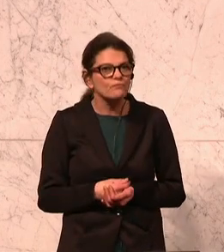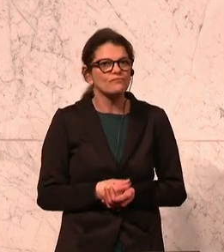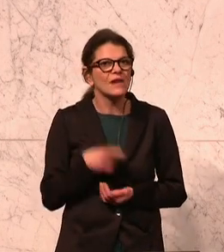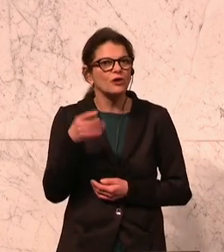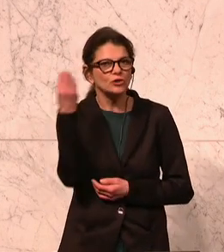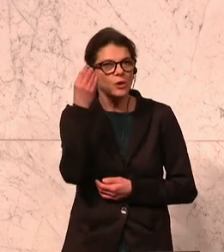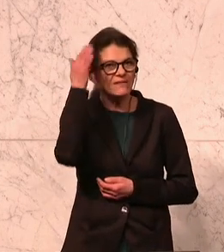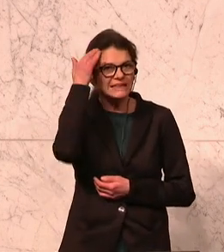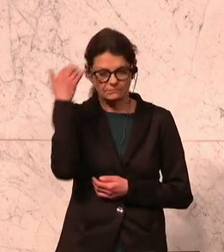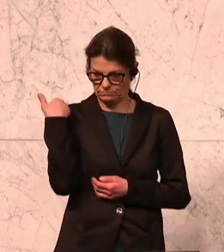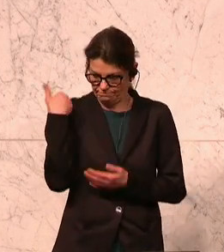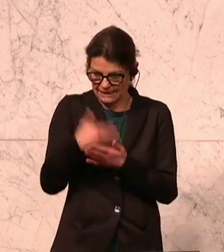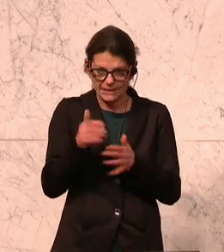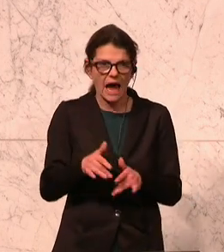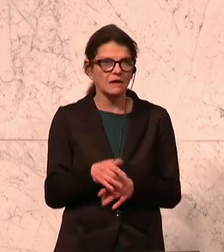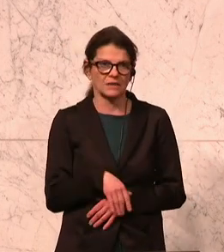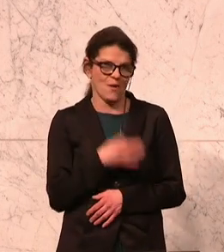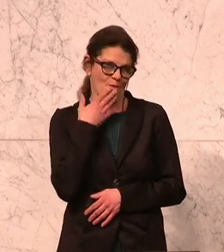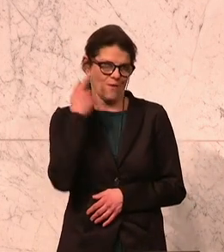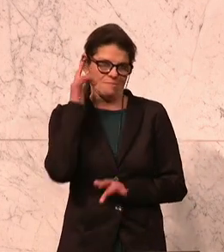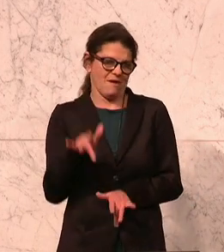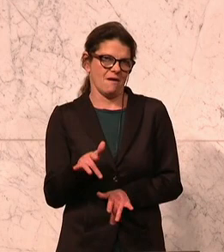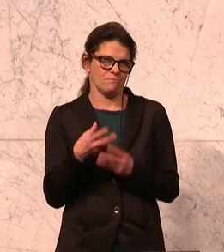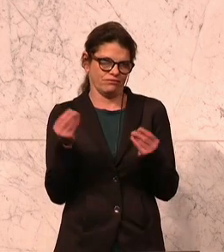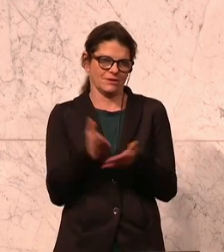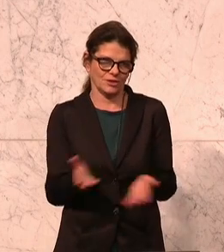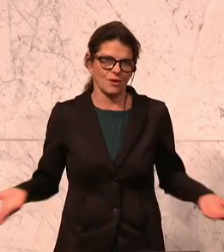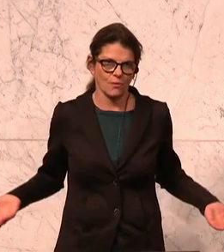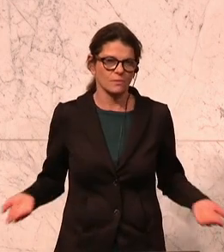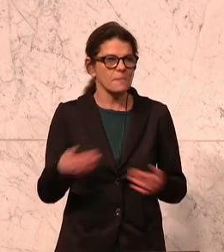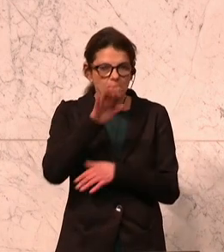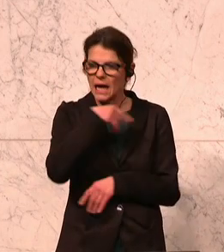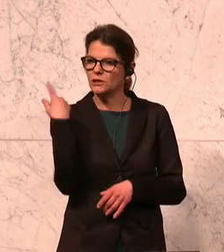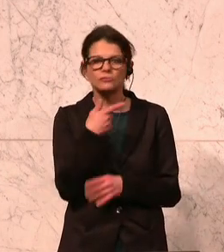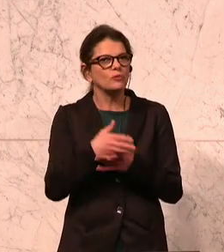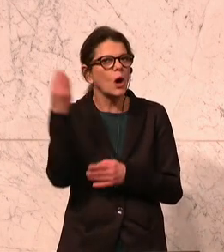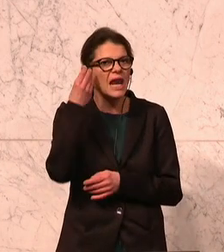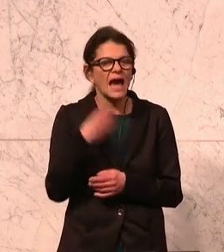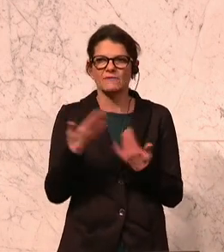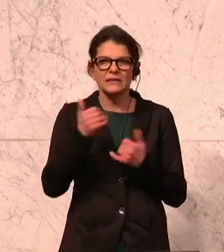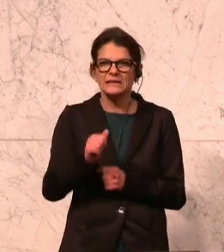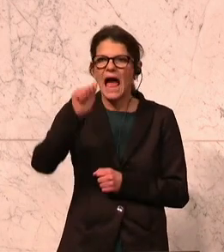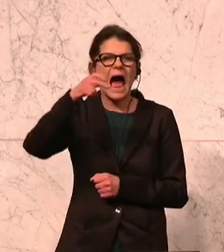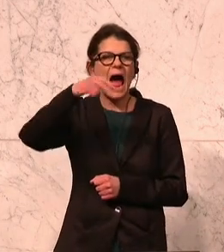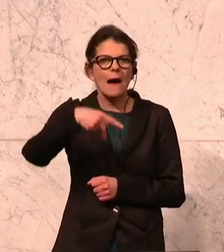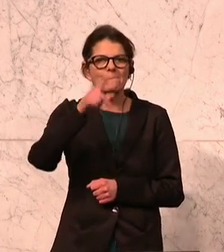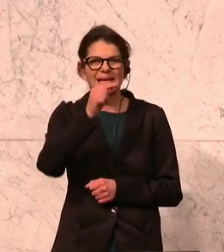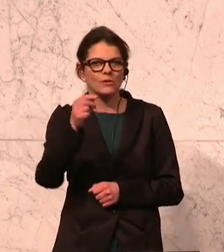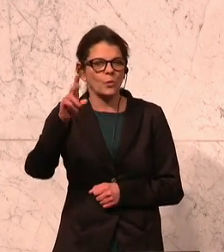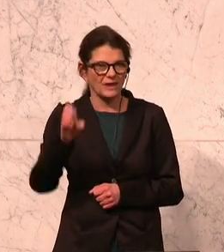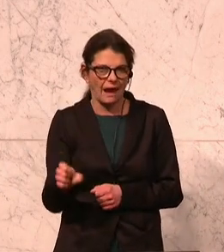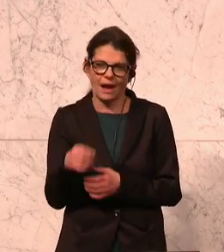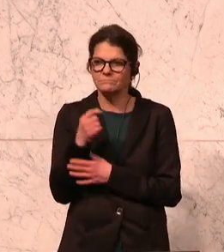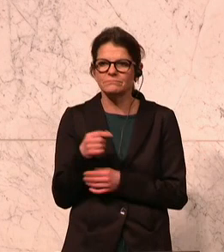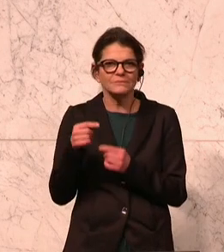Schulwissen, das wir haben, nicht mehr parat haben. Die meisten von uns werden gelernt haben, was eine Amplitude ist, die werden es wahrscheinlich nimmer mehr